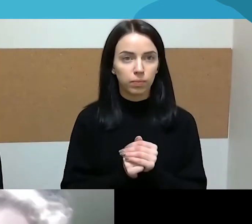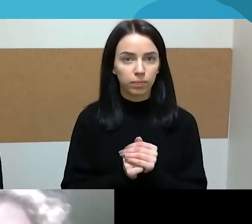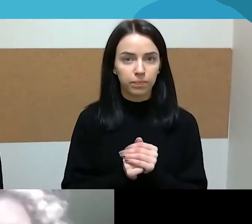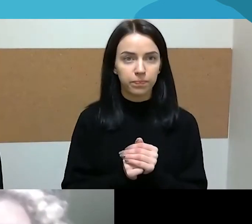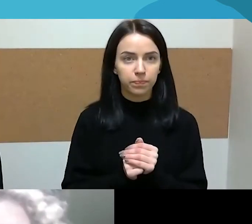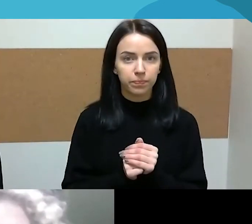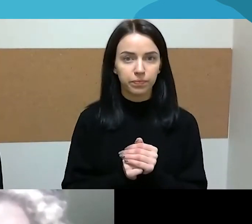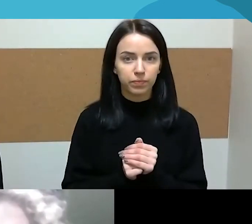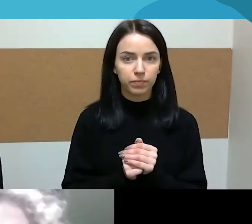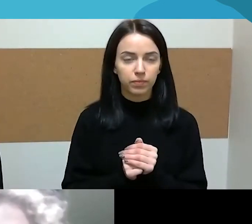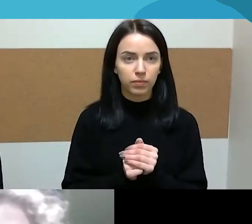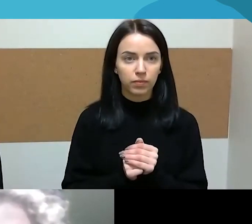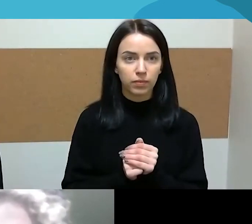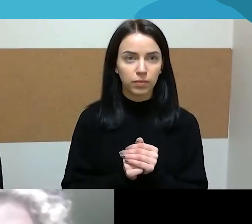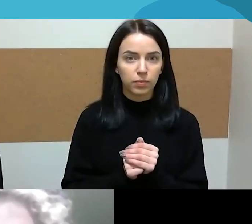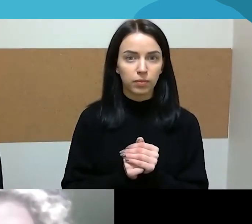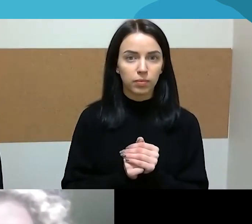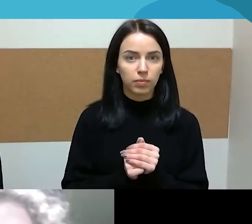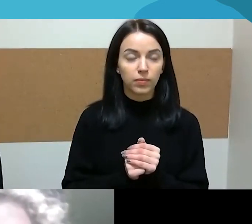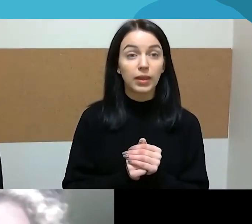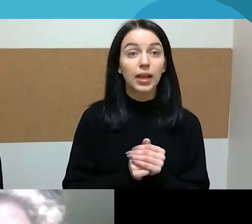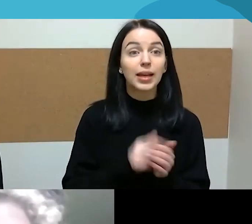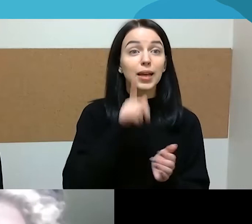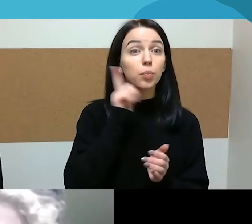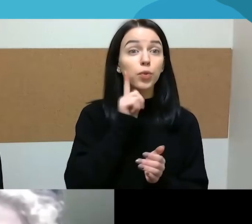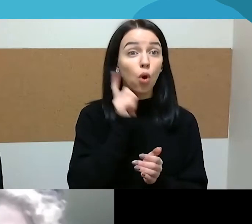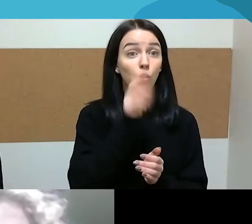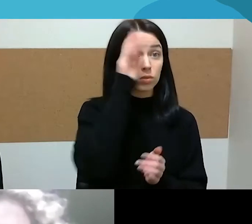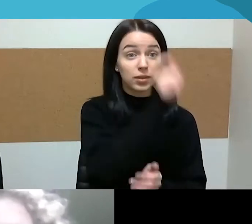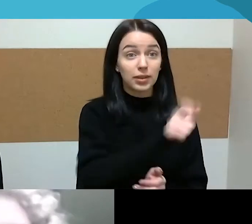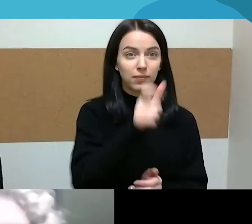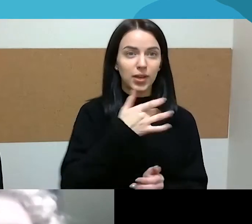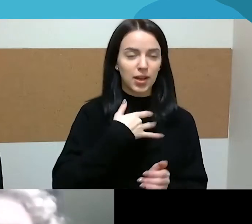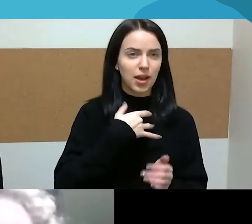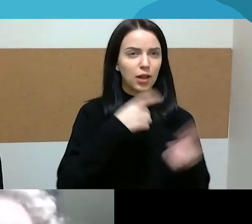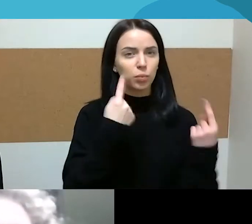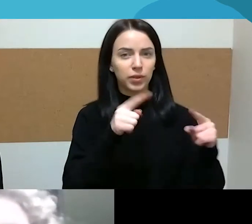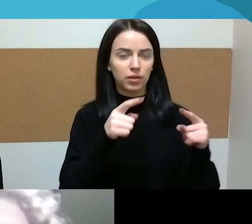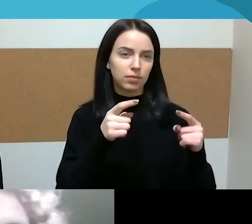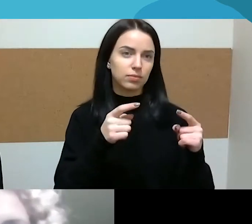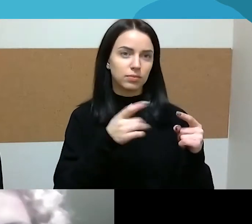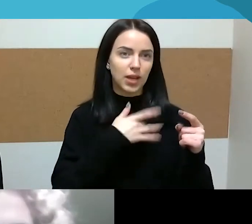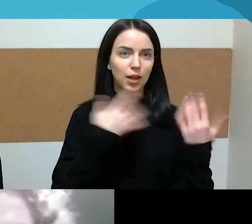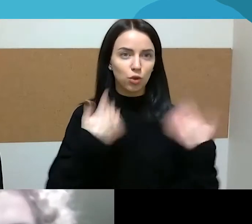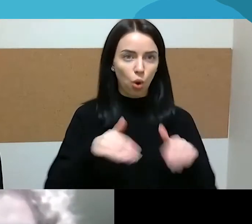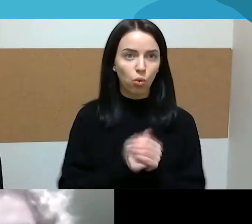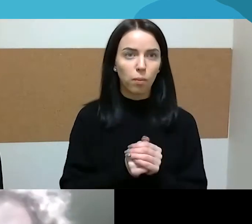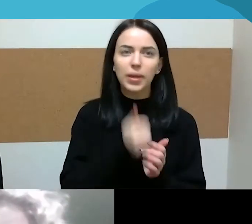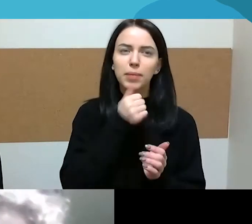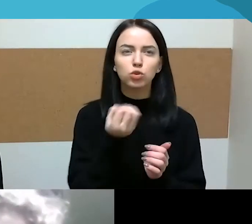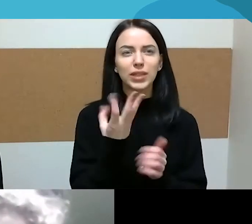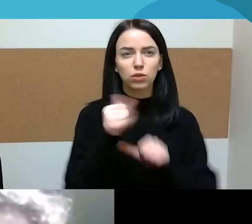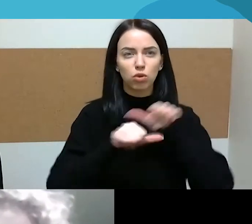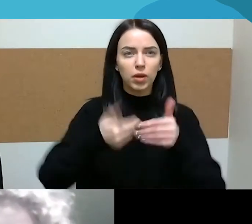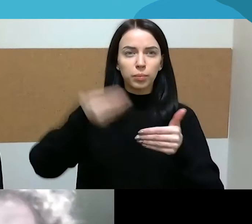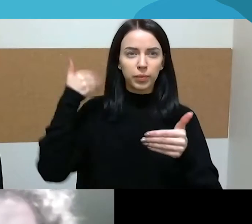nu, gal jūnės nekartai jau tokia truputį labiau prakutus, bet aš prisimanu dar prieš kokius gal, nu, nežinau, 14 metų man teko